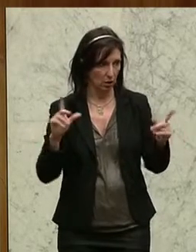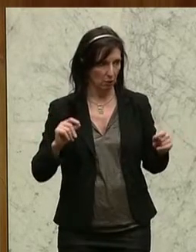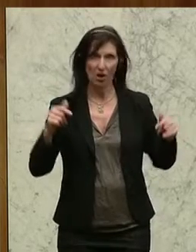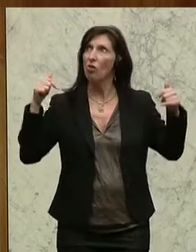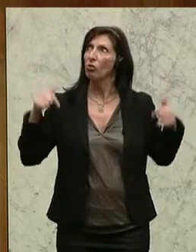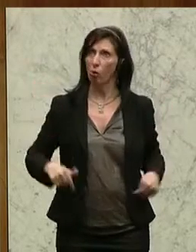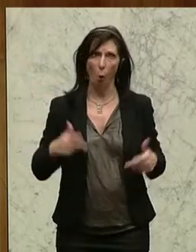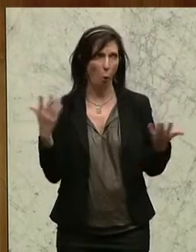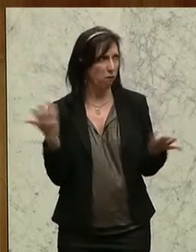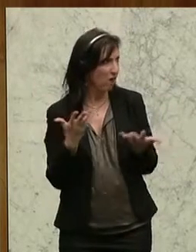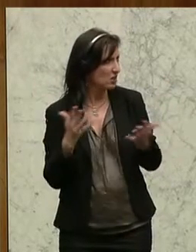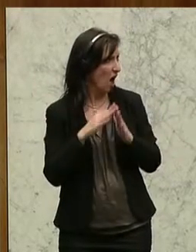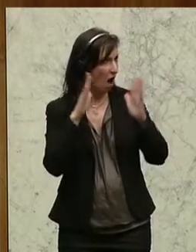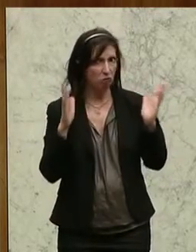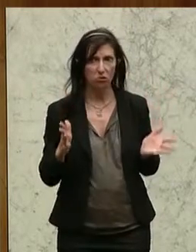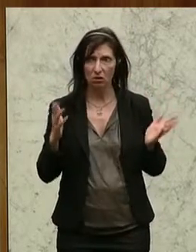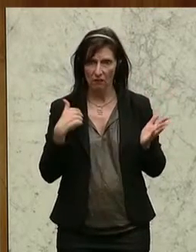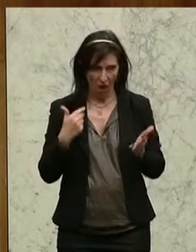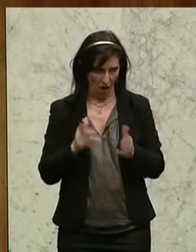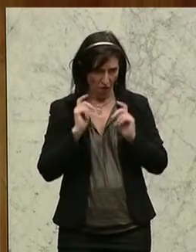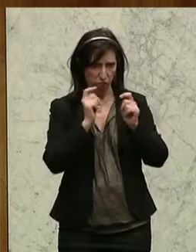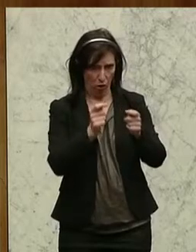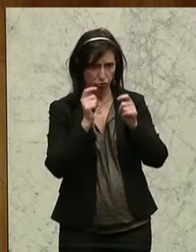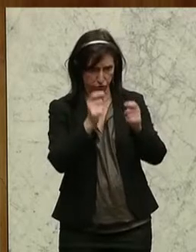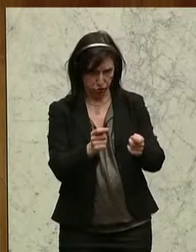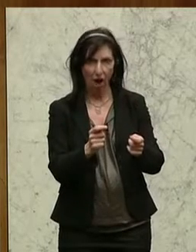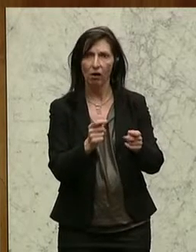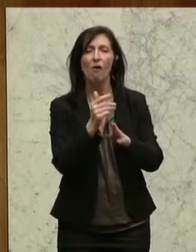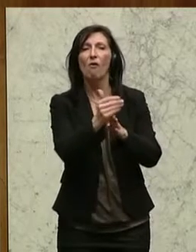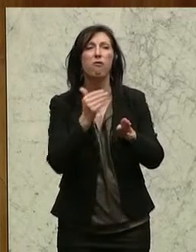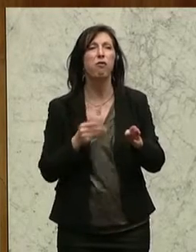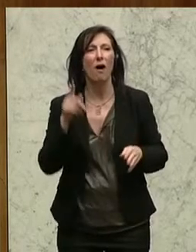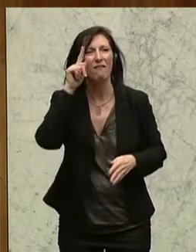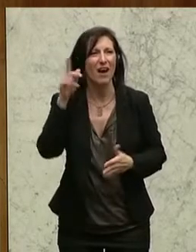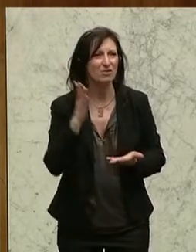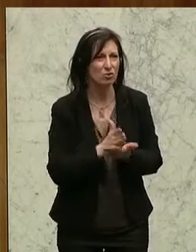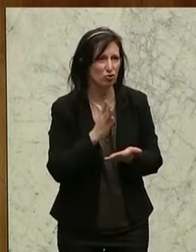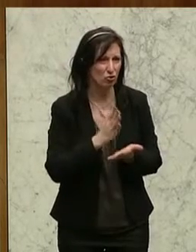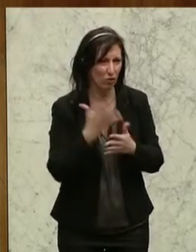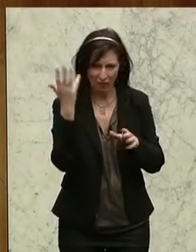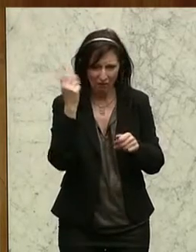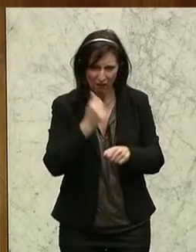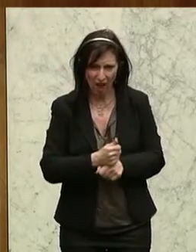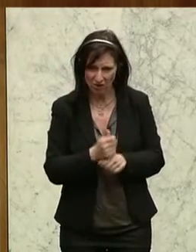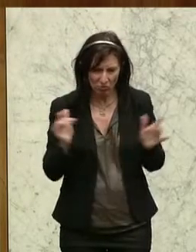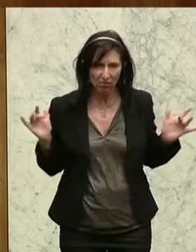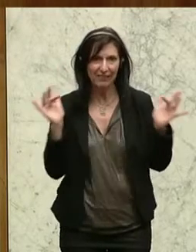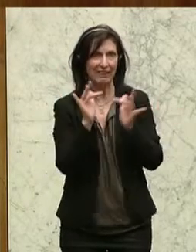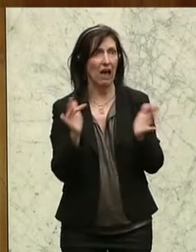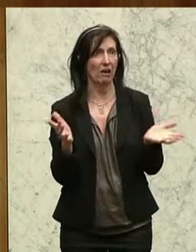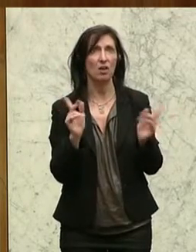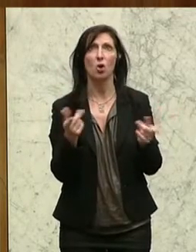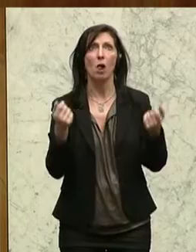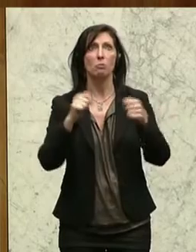Haus sind wir, dass wir hier Vorschläge machen, wo wir von vornherein wissen, dass es verfassungsrechtlich nicht in Ordnung ist, was hier beschlossen